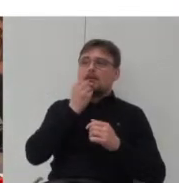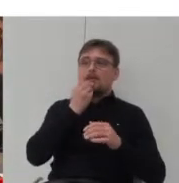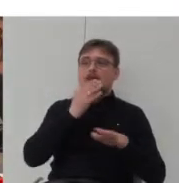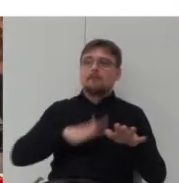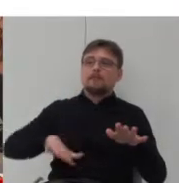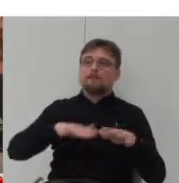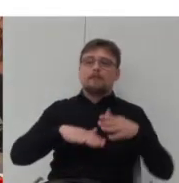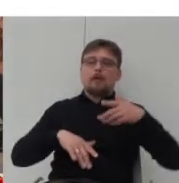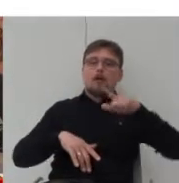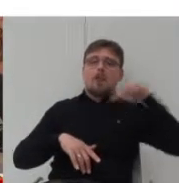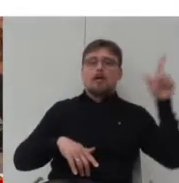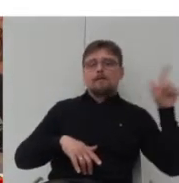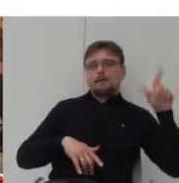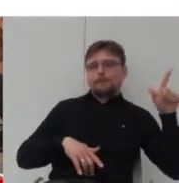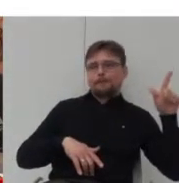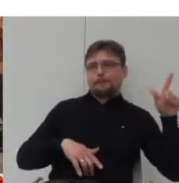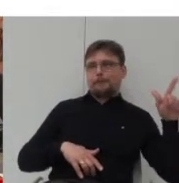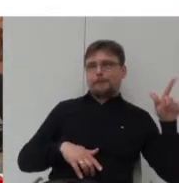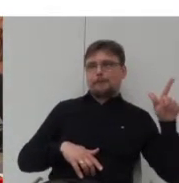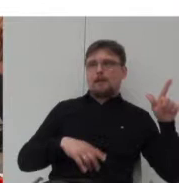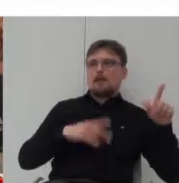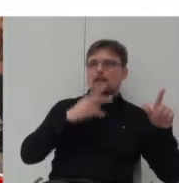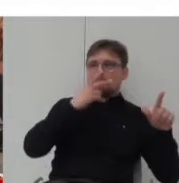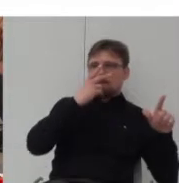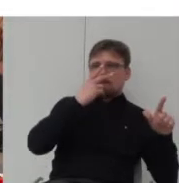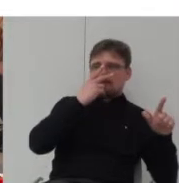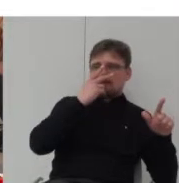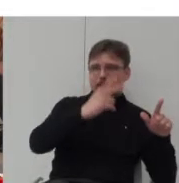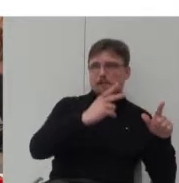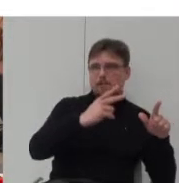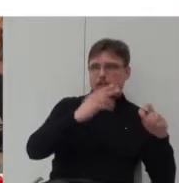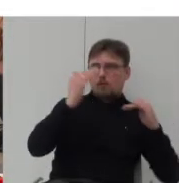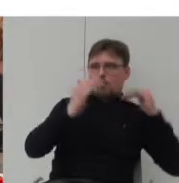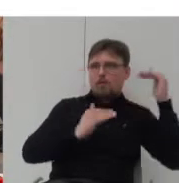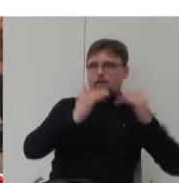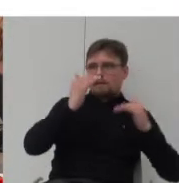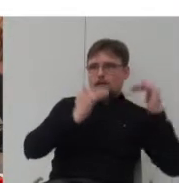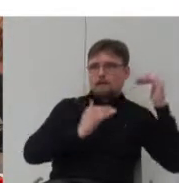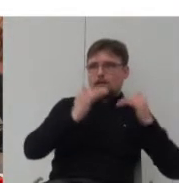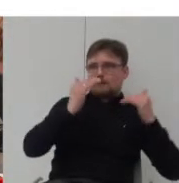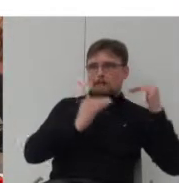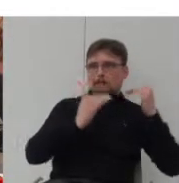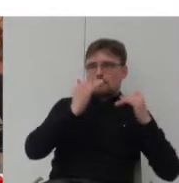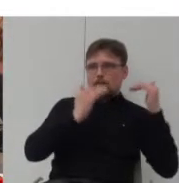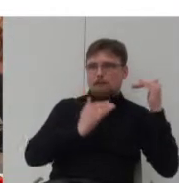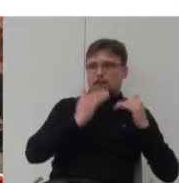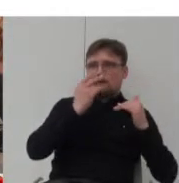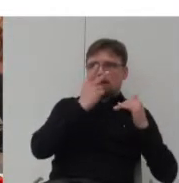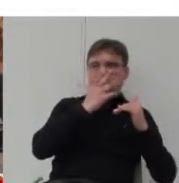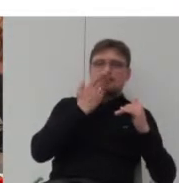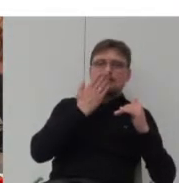bardzo dobre jest to odniesienie budynku do przestrzeni zewnętrznej,